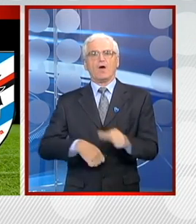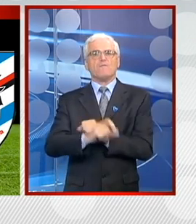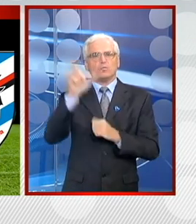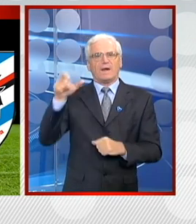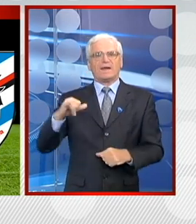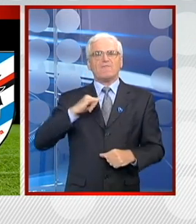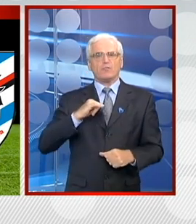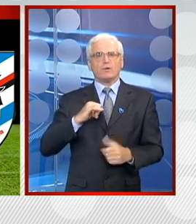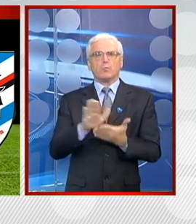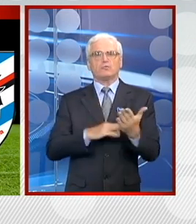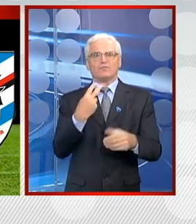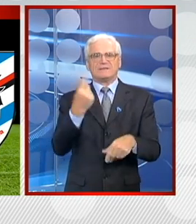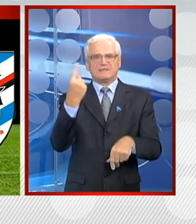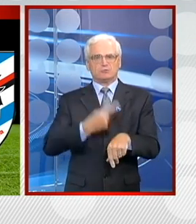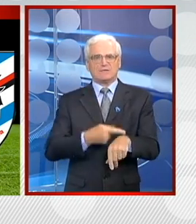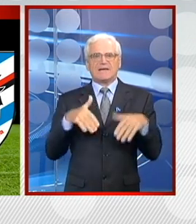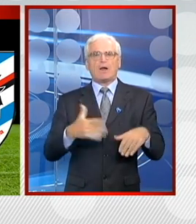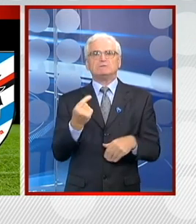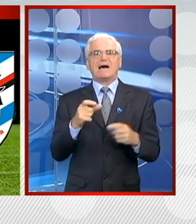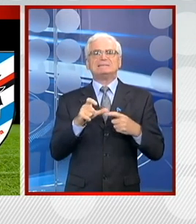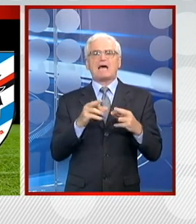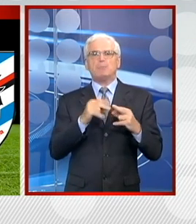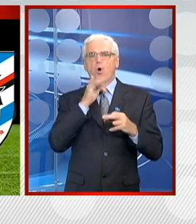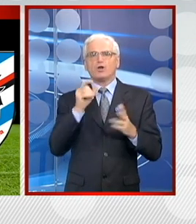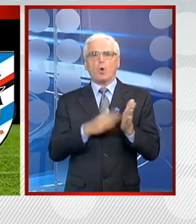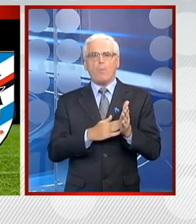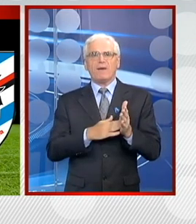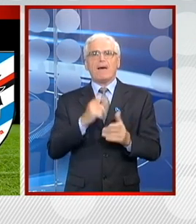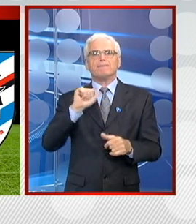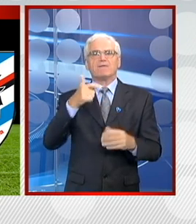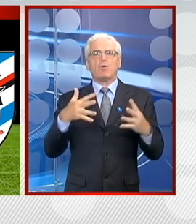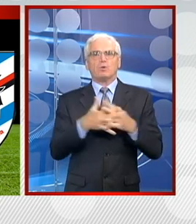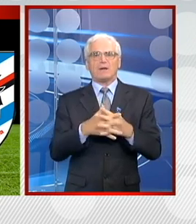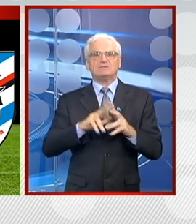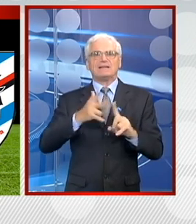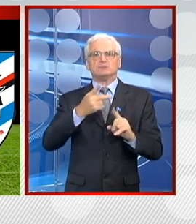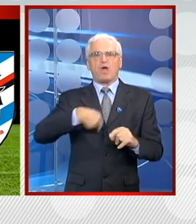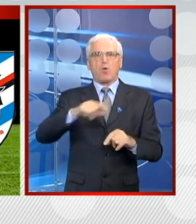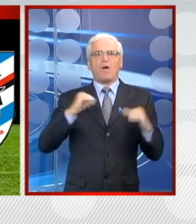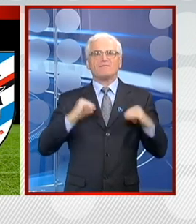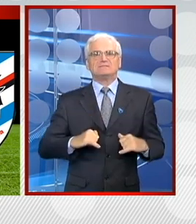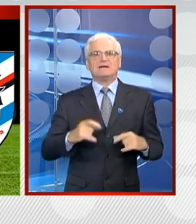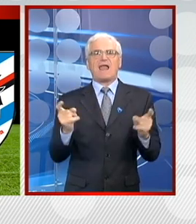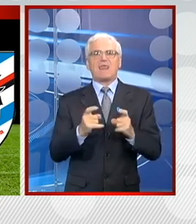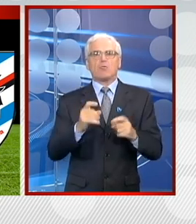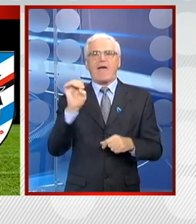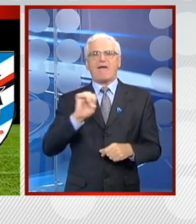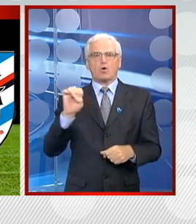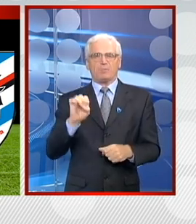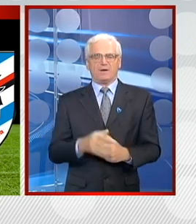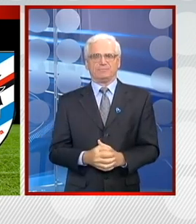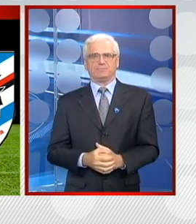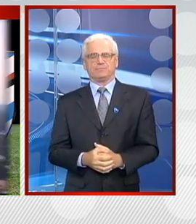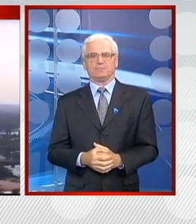Put Valerij Vojvodine 21 sat igreju sa Sampdorijom. Prvi meč trećeg kola kvalifikacija za Ligu Evrope.